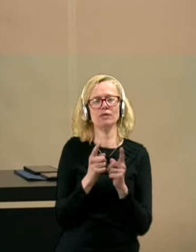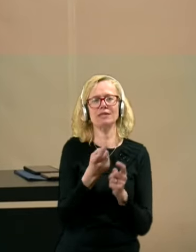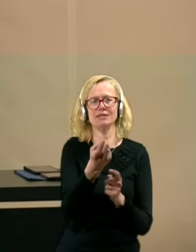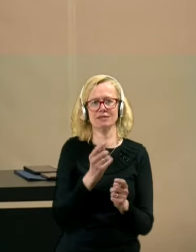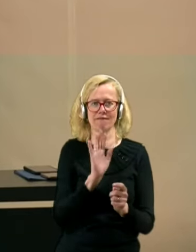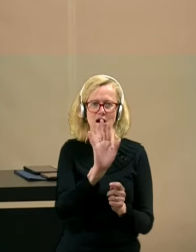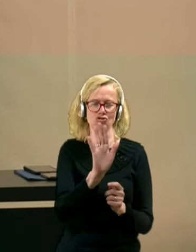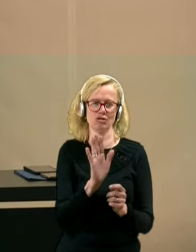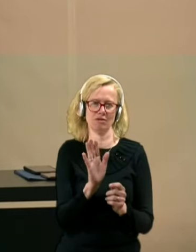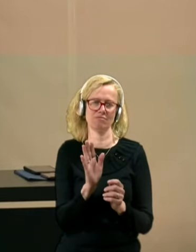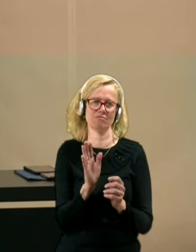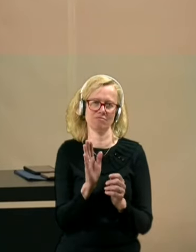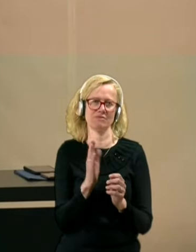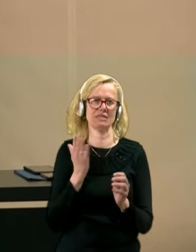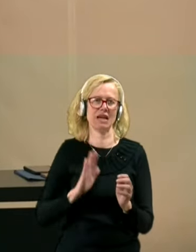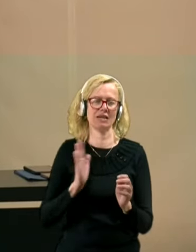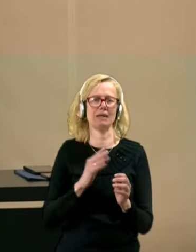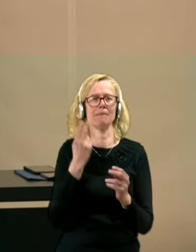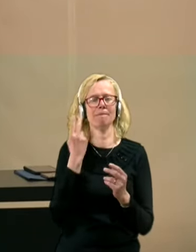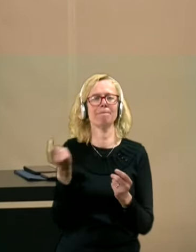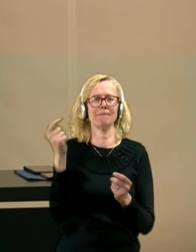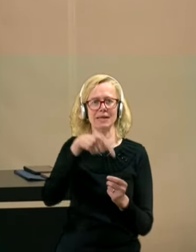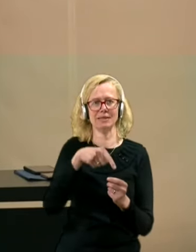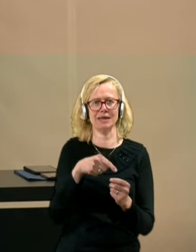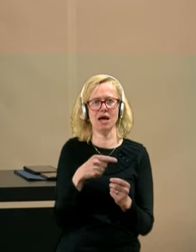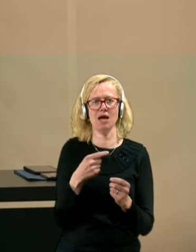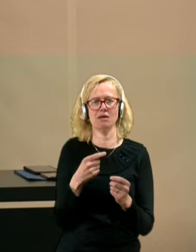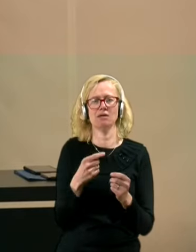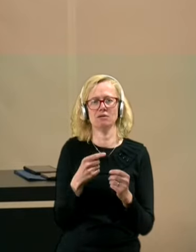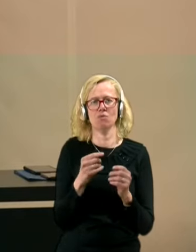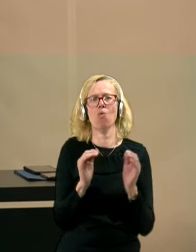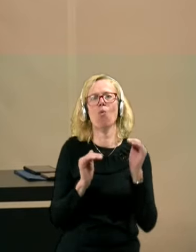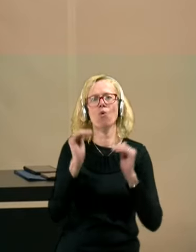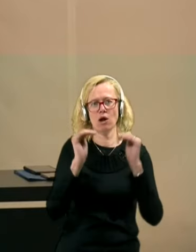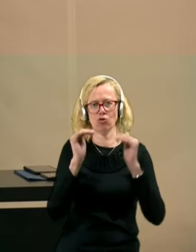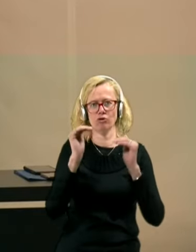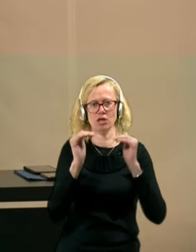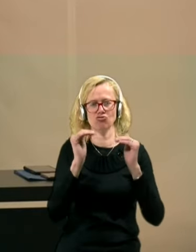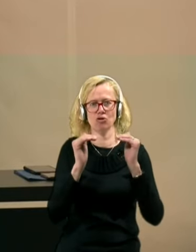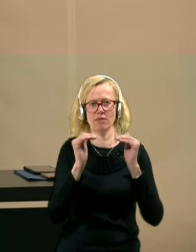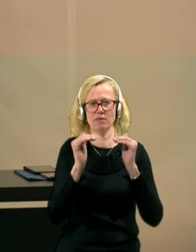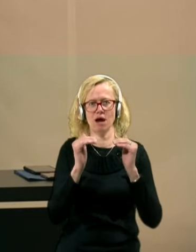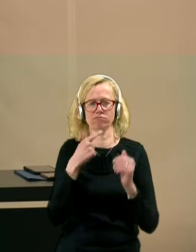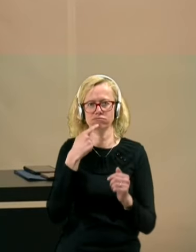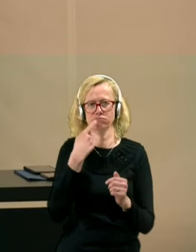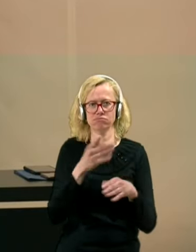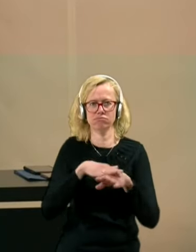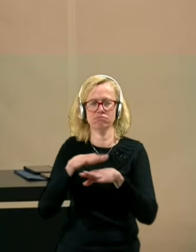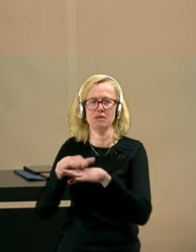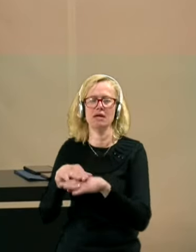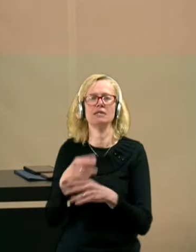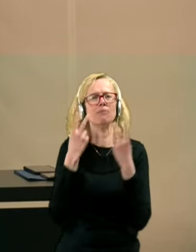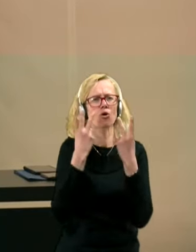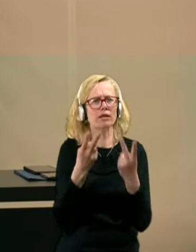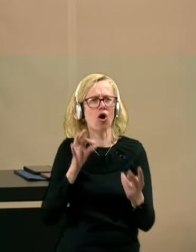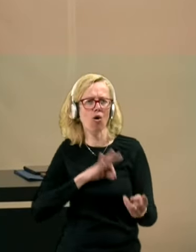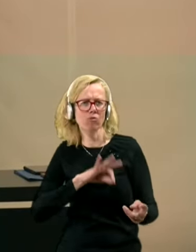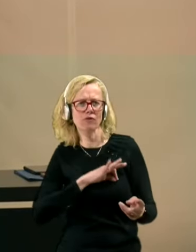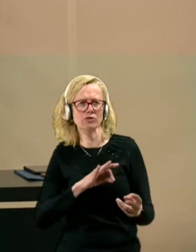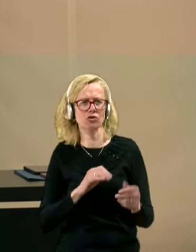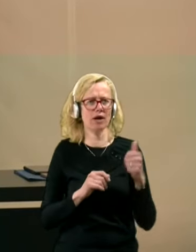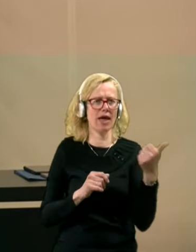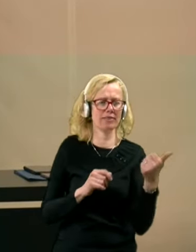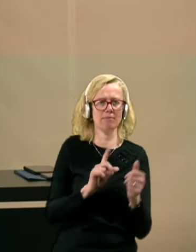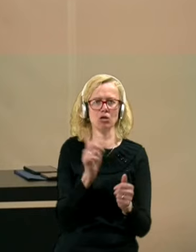zgodbe uravno težena in da se pogleda pač obveznosti ene in druge